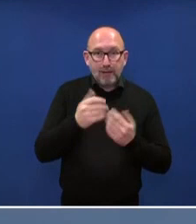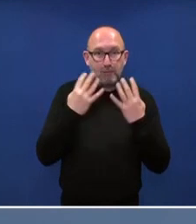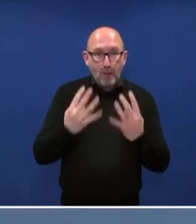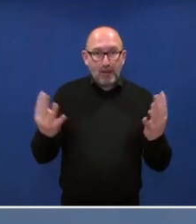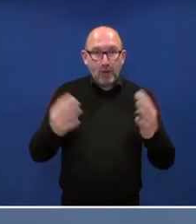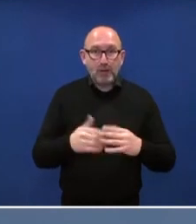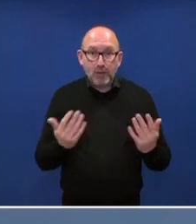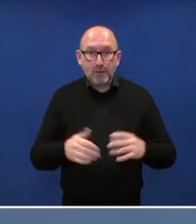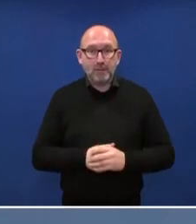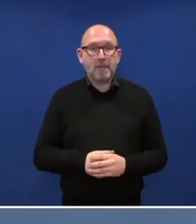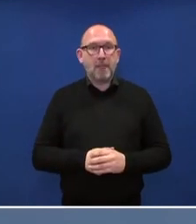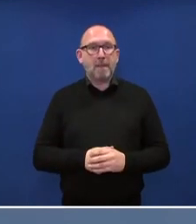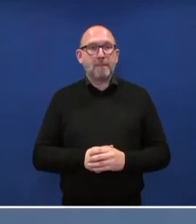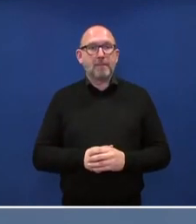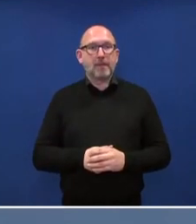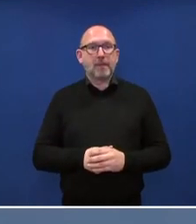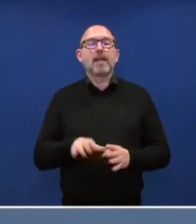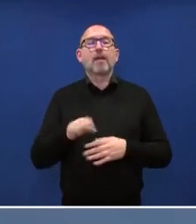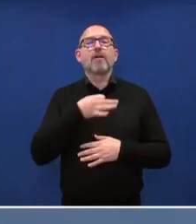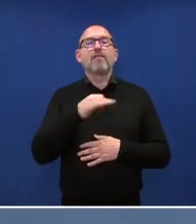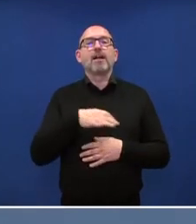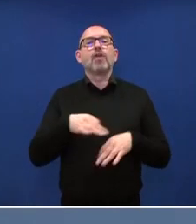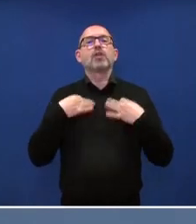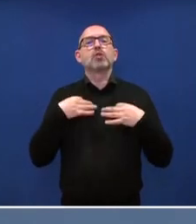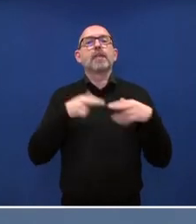Ich hätte noch eine Frage an das Gesundheitsministerium. Ja.